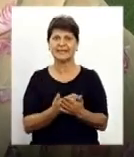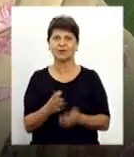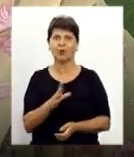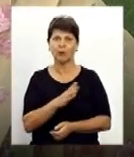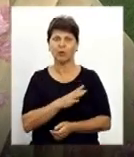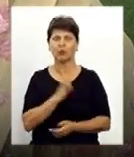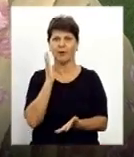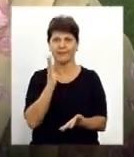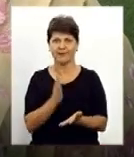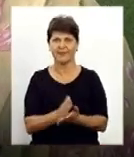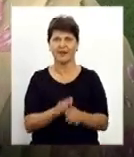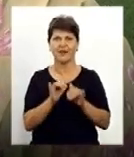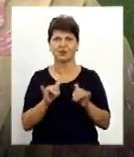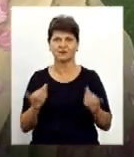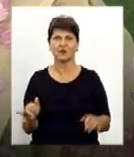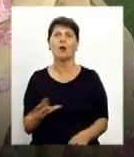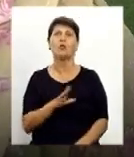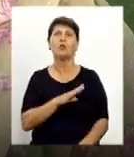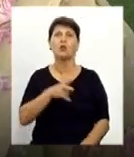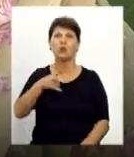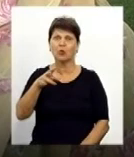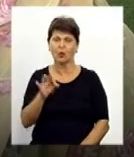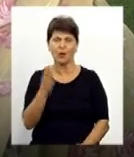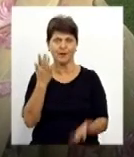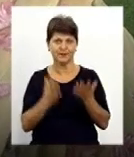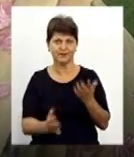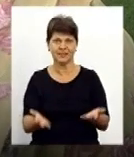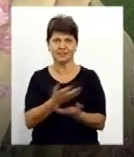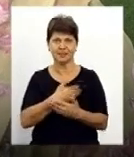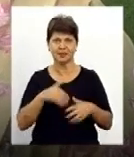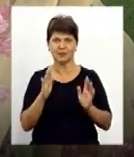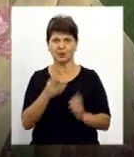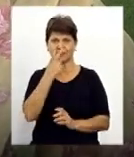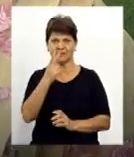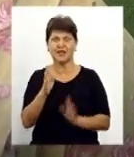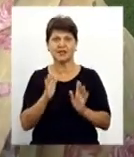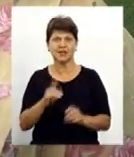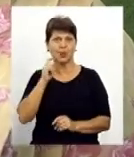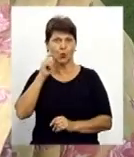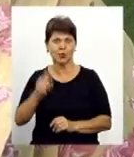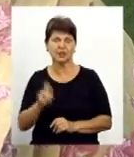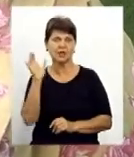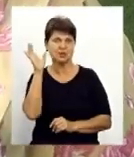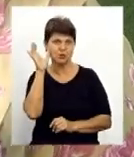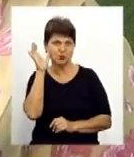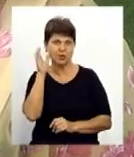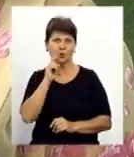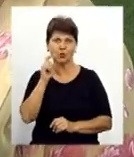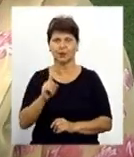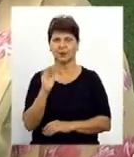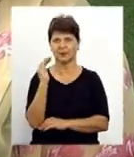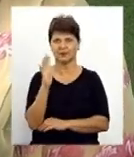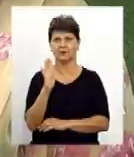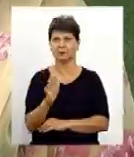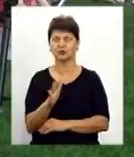є і воно розвивається, воно було. І якщо ми будемо дивитися тільки українське і слухати українців, то тоді ми будемо